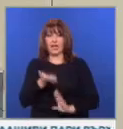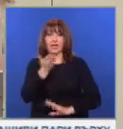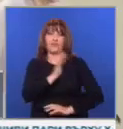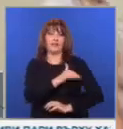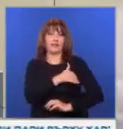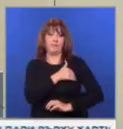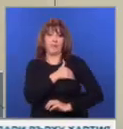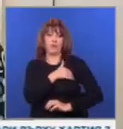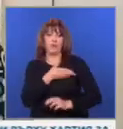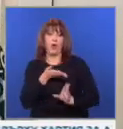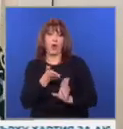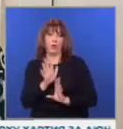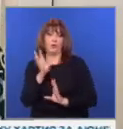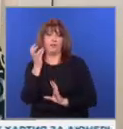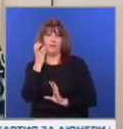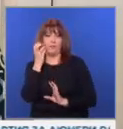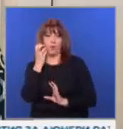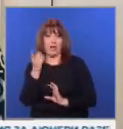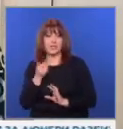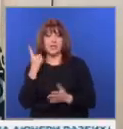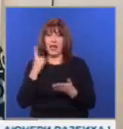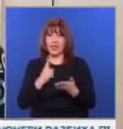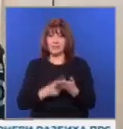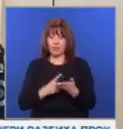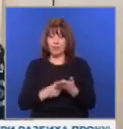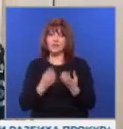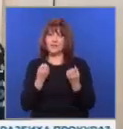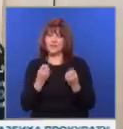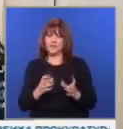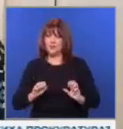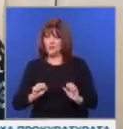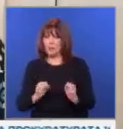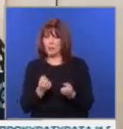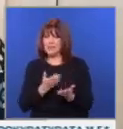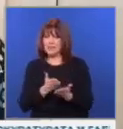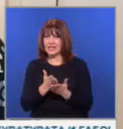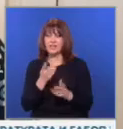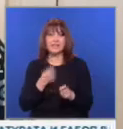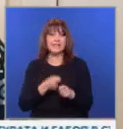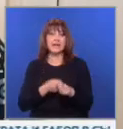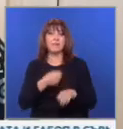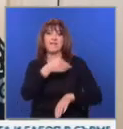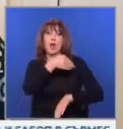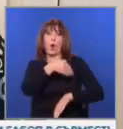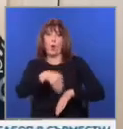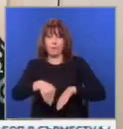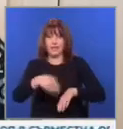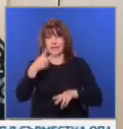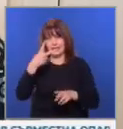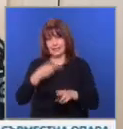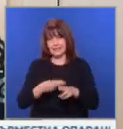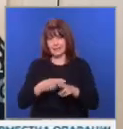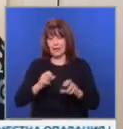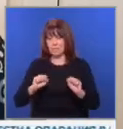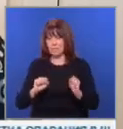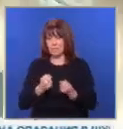областната болница. И се наложи по възможно най-бързия начин да се извършва операцията, за да се предотврати по